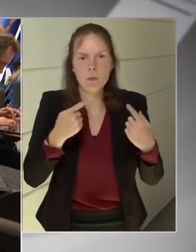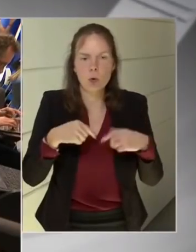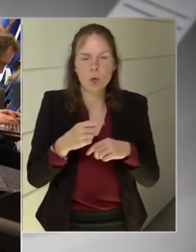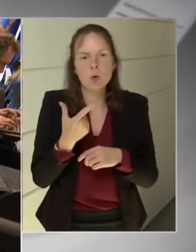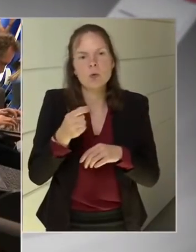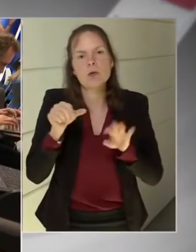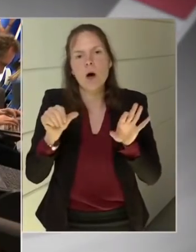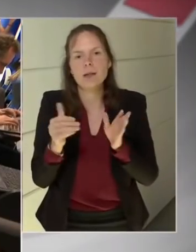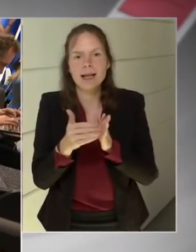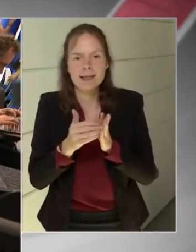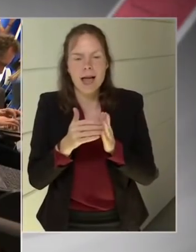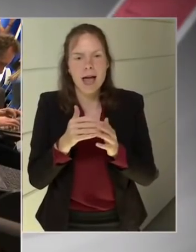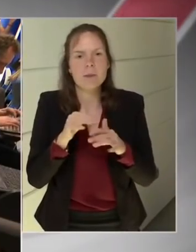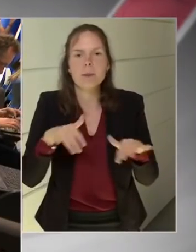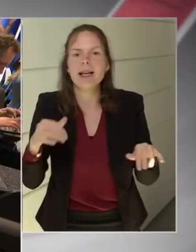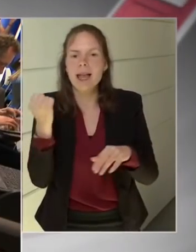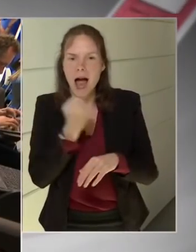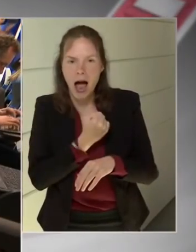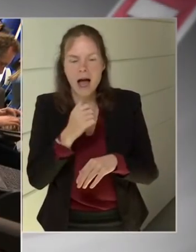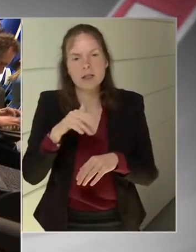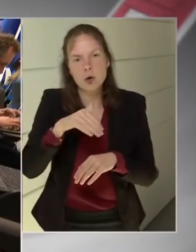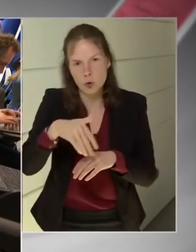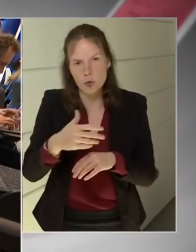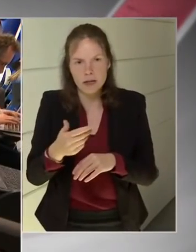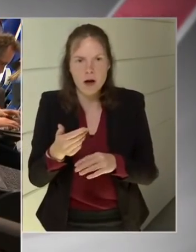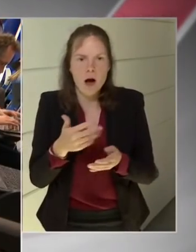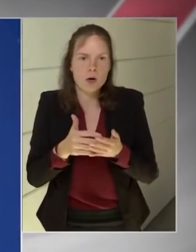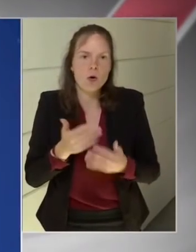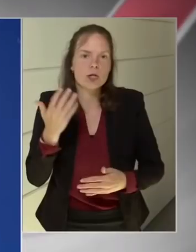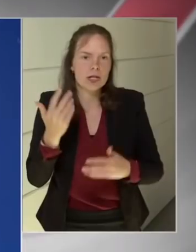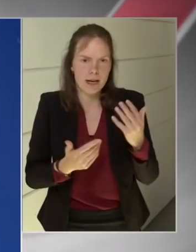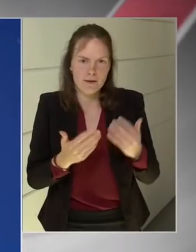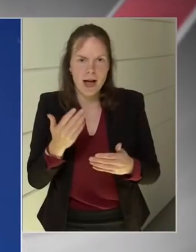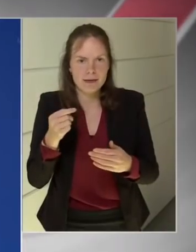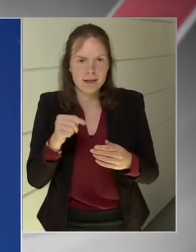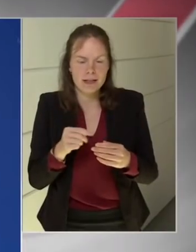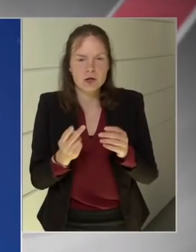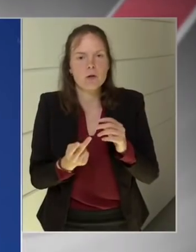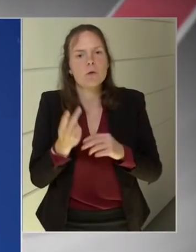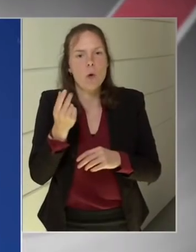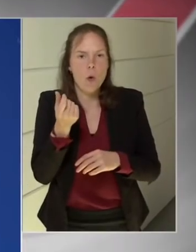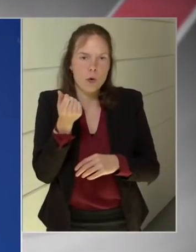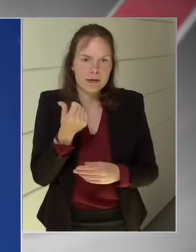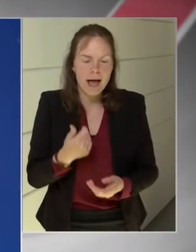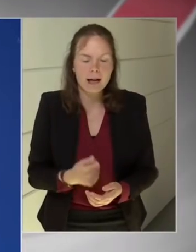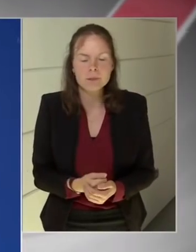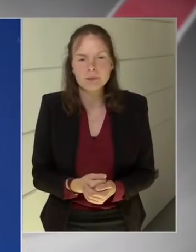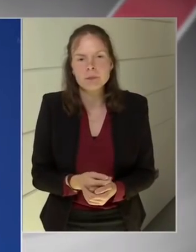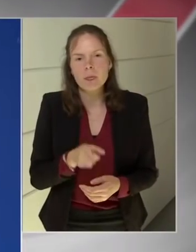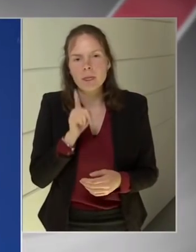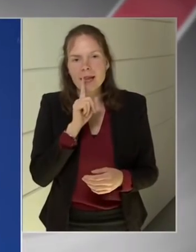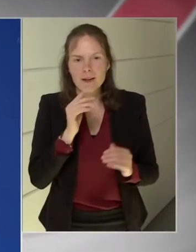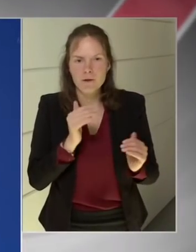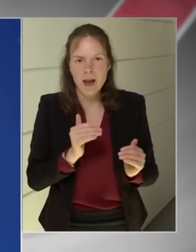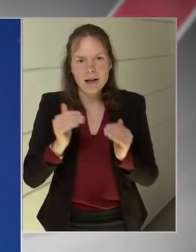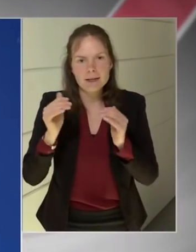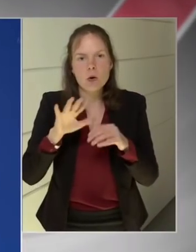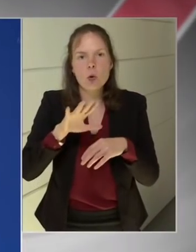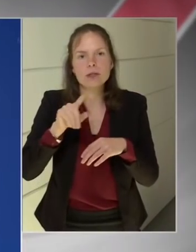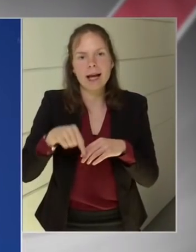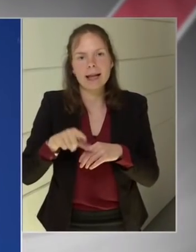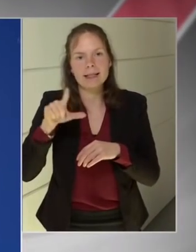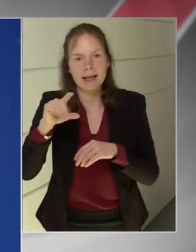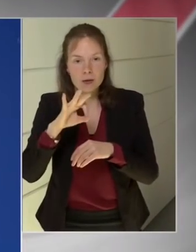mintegy 68 ezer milliárd forintos GDP-vel számolunk, 26